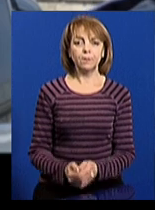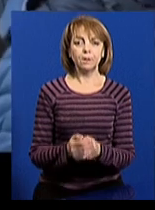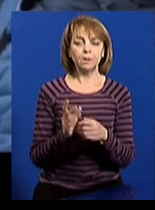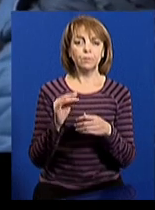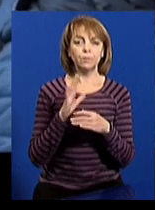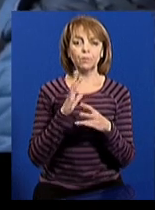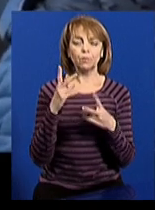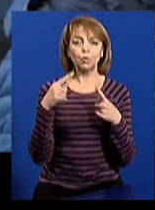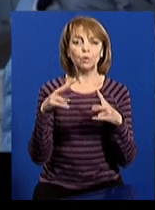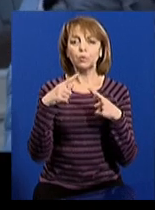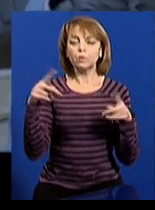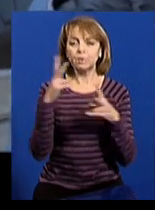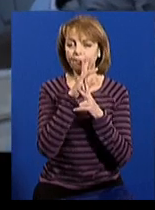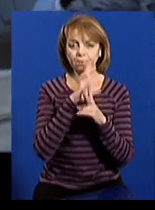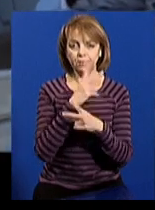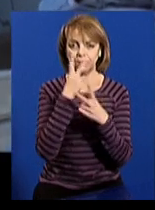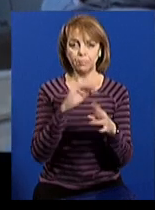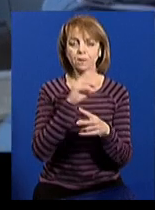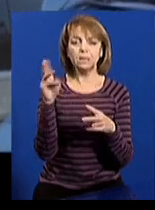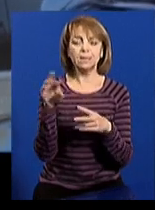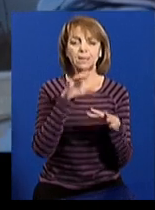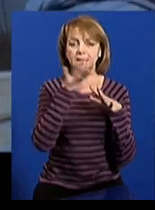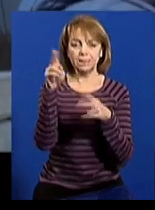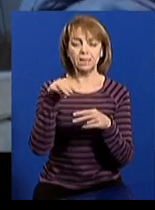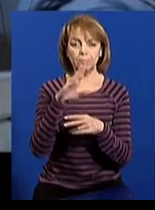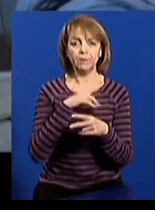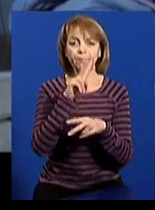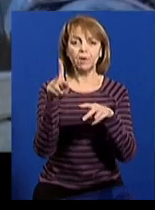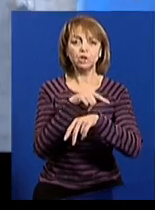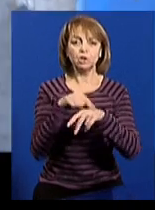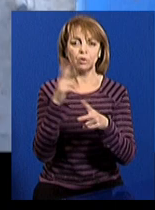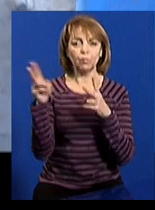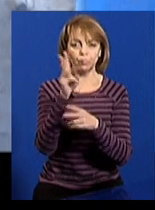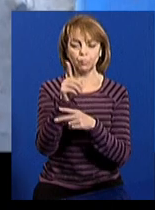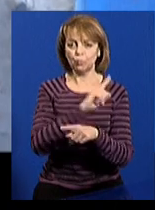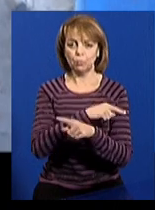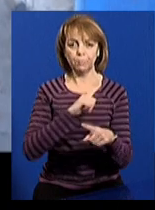Усього іншого не було видно. Скрізь був дим. Дві години гасили дуже оперативно.